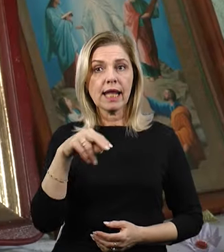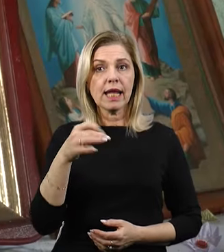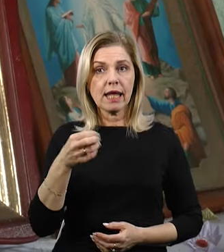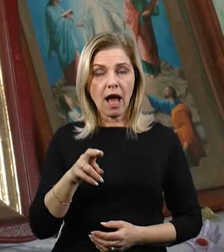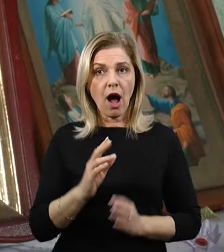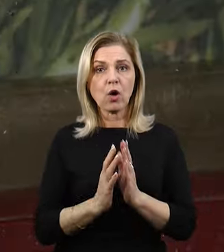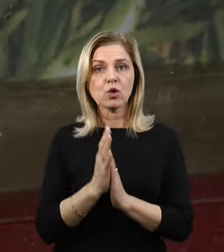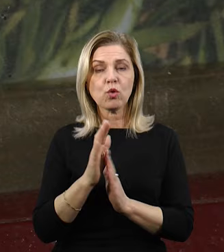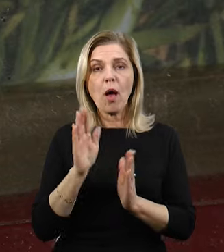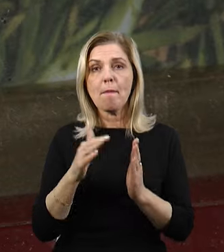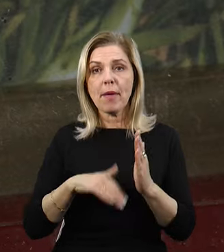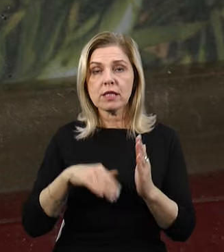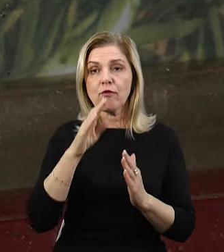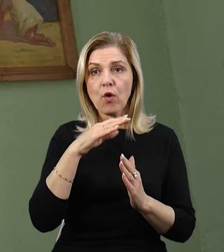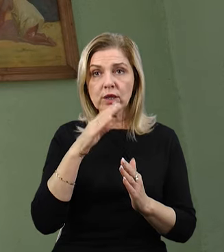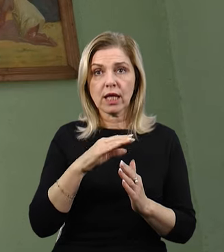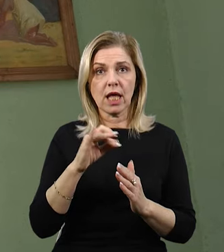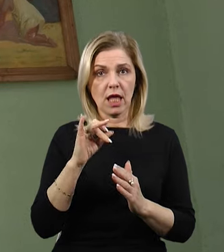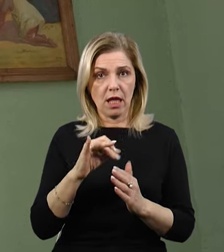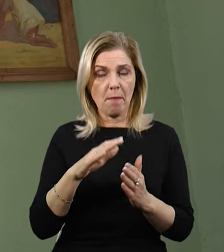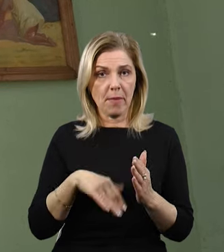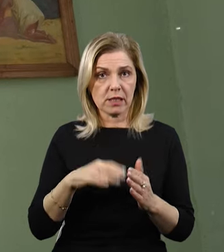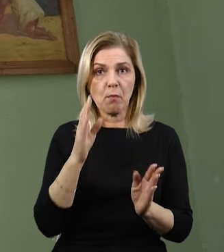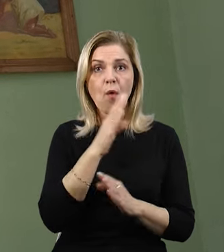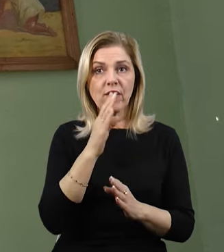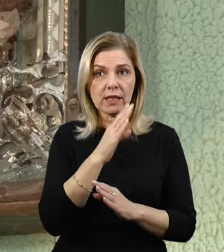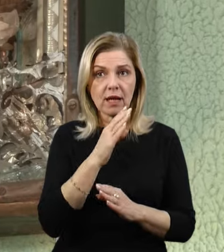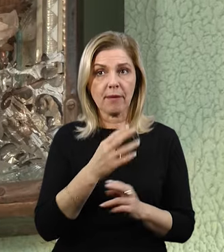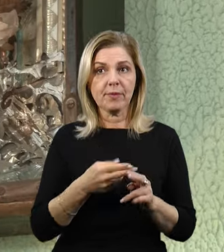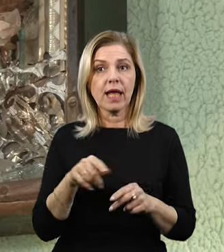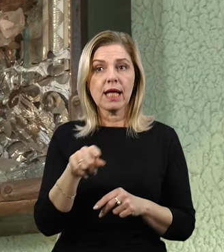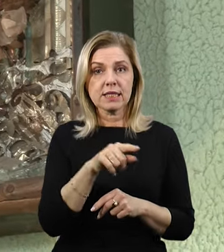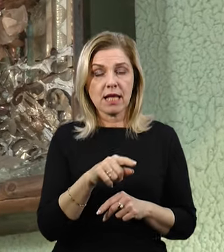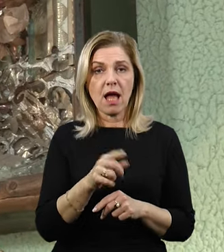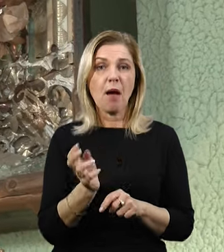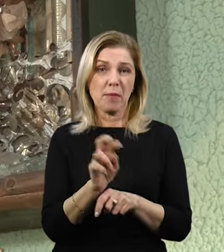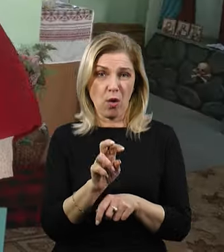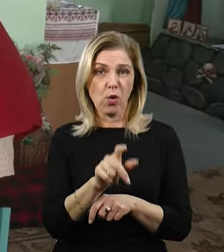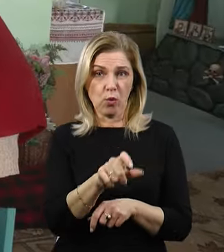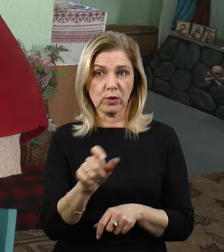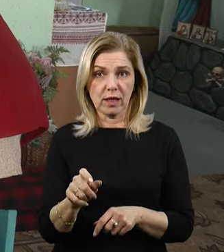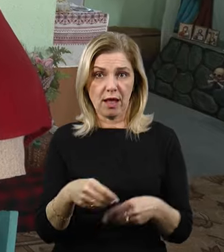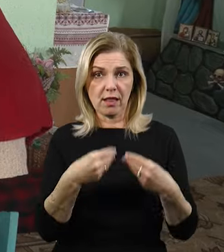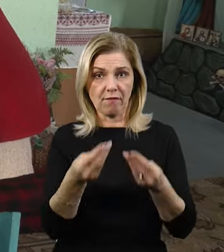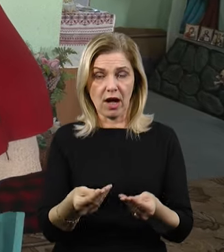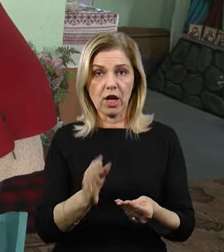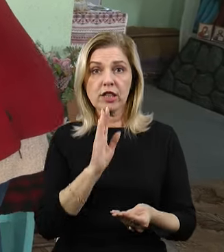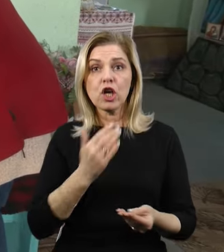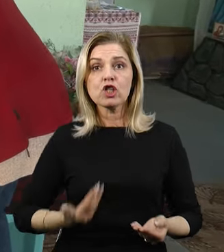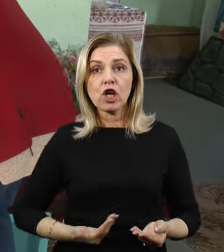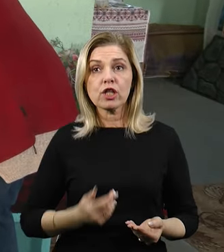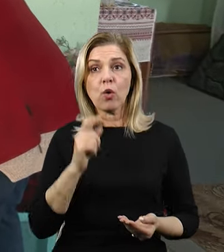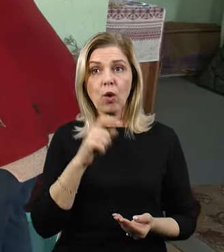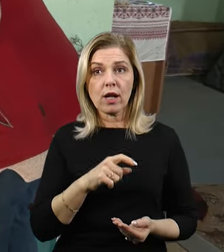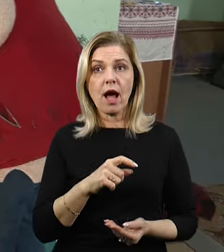повітря, зеленіють. Ікони тут, в основному, це прихожани давали. Жителька українки,